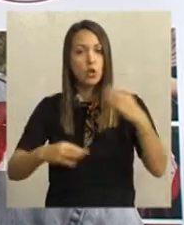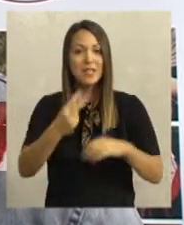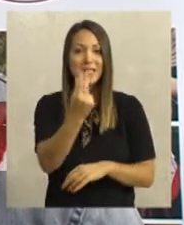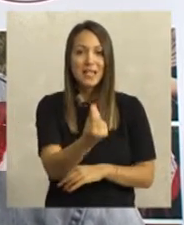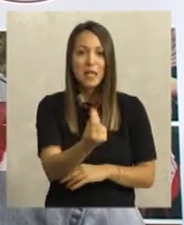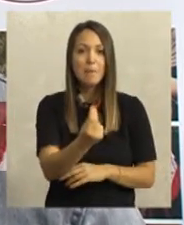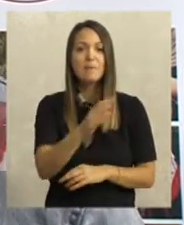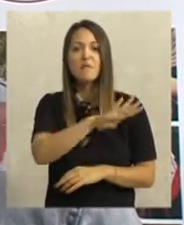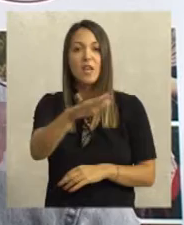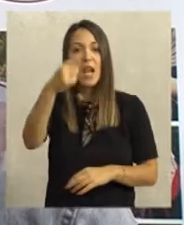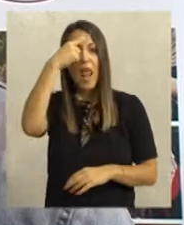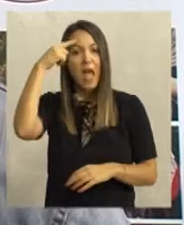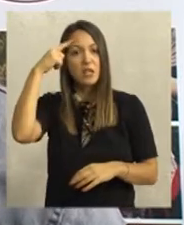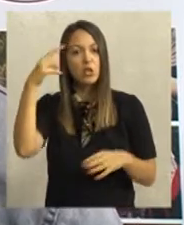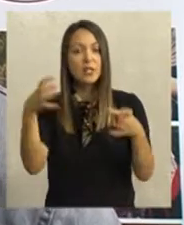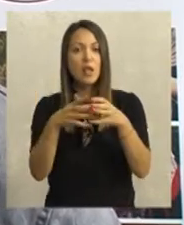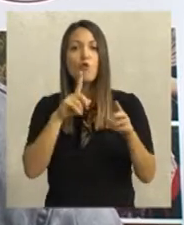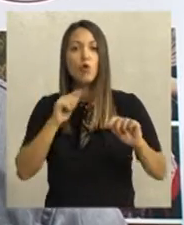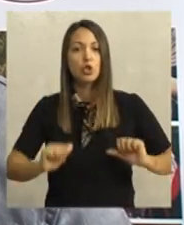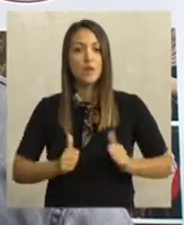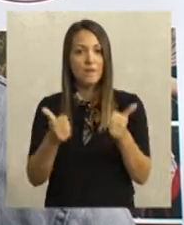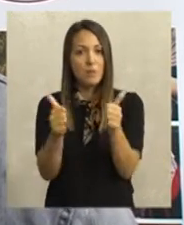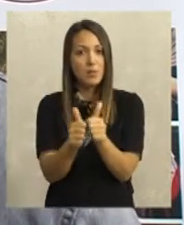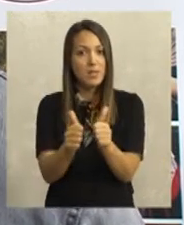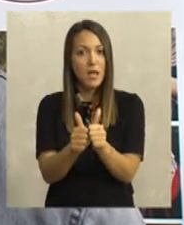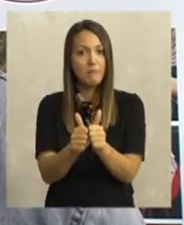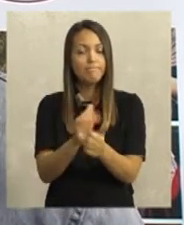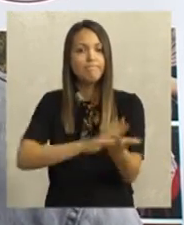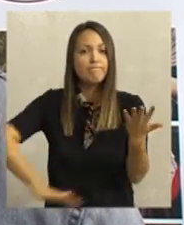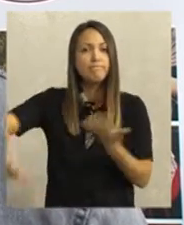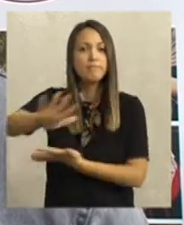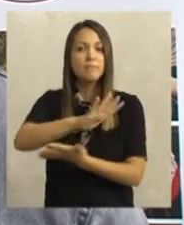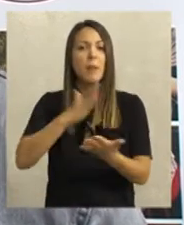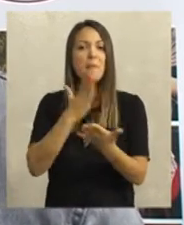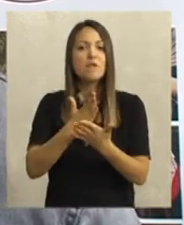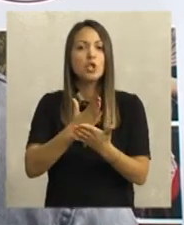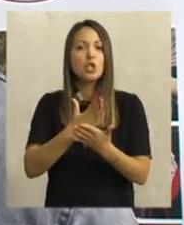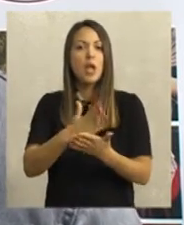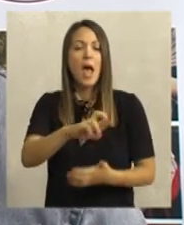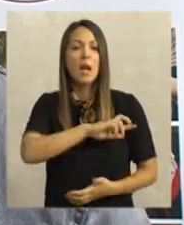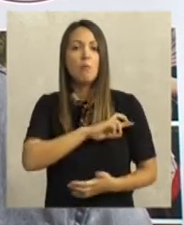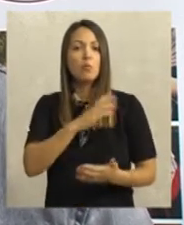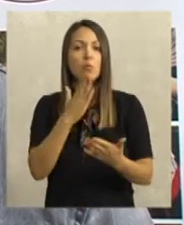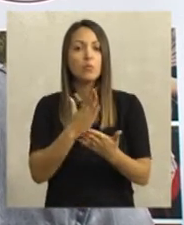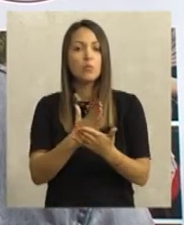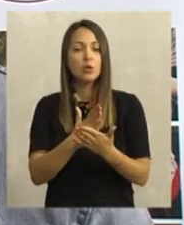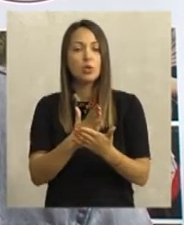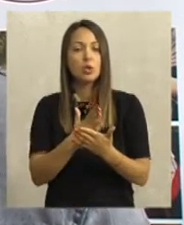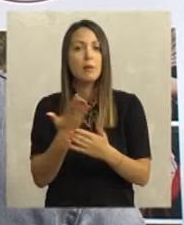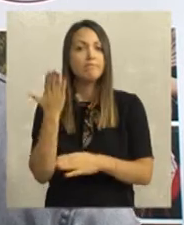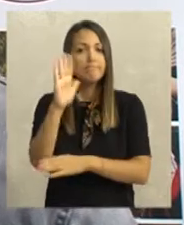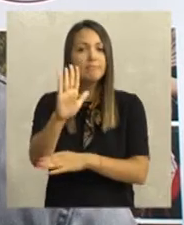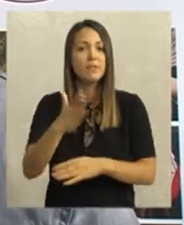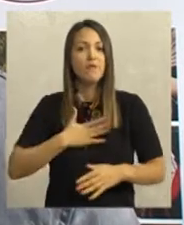što Srba, što svih nacionalnih zajednica koje žive sa nama, a takođe ceo region, dakle i svih onih bivših republika imat ćemo goste koje će